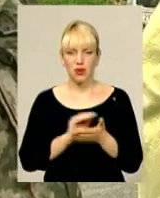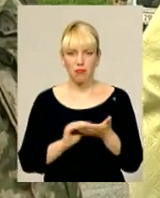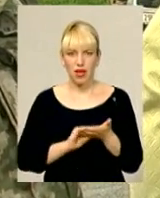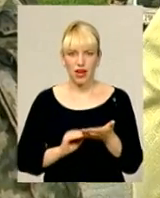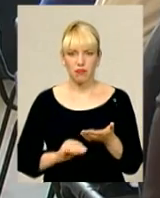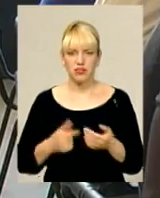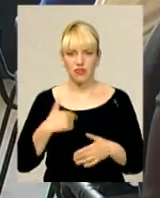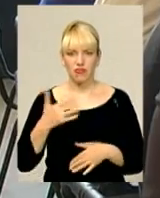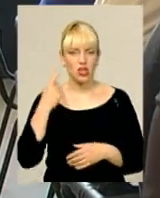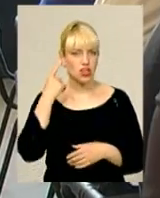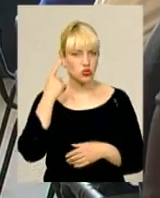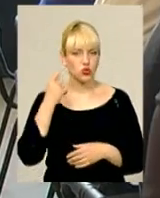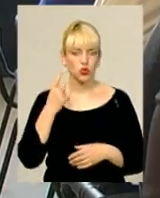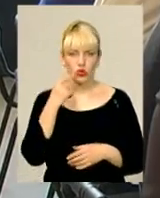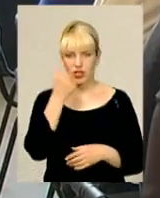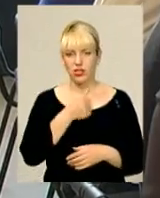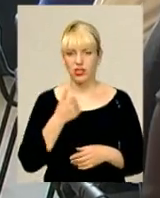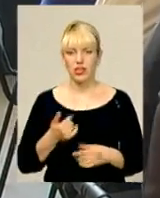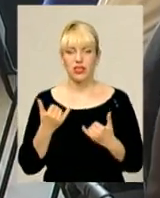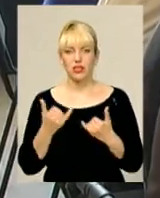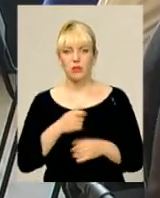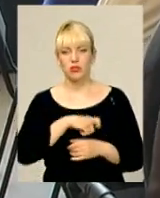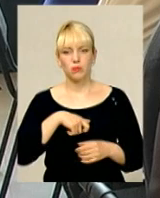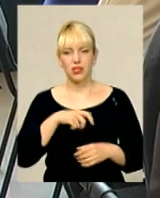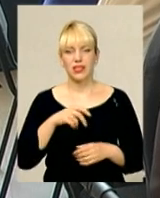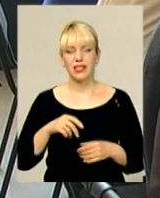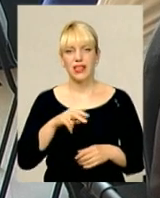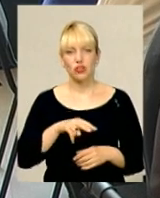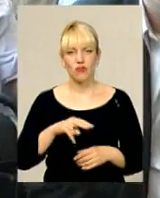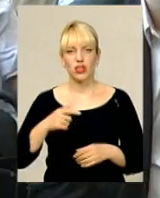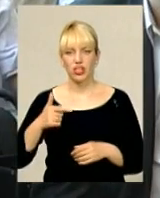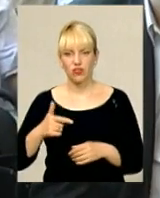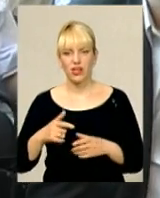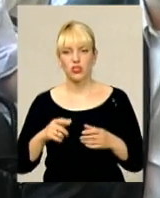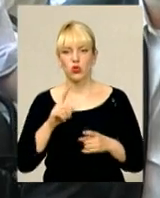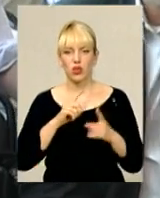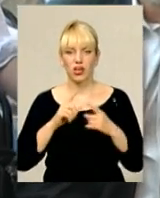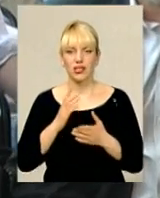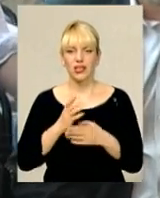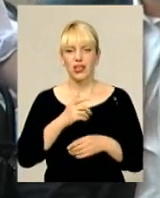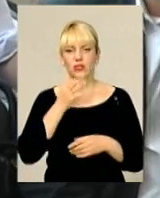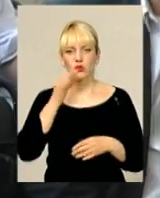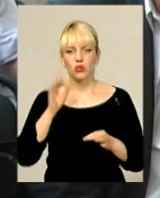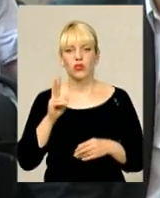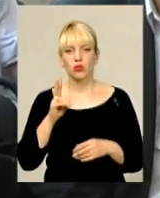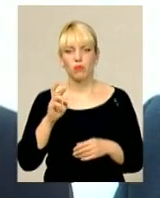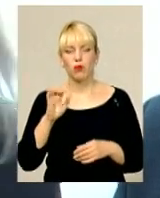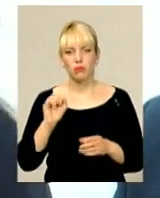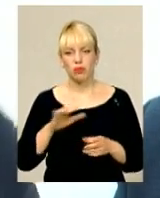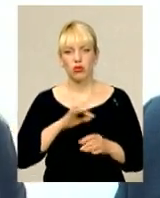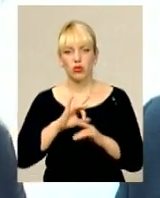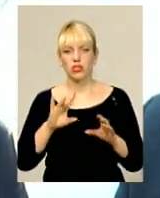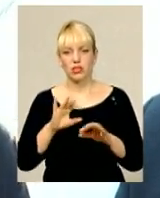цей рік чую. Серед теперішніх депутатів Лісогринівецької сільради є обранці з досвідом, які гіпотетично могли б пролити